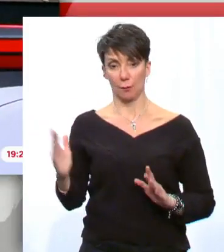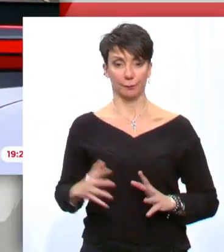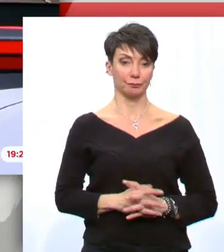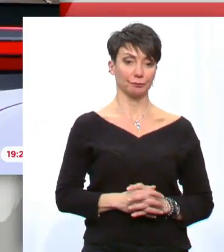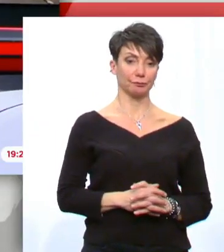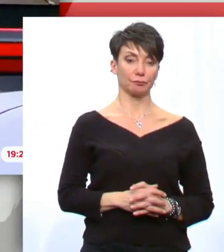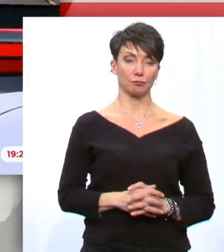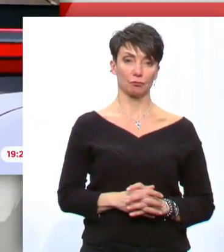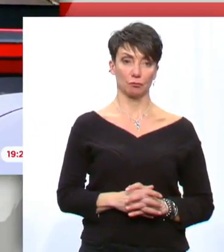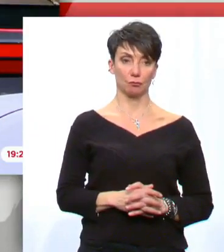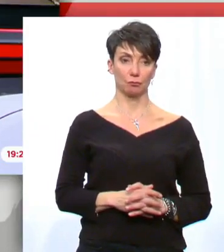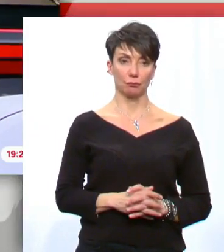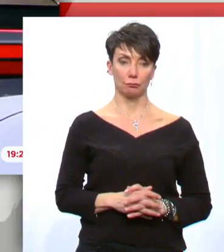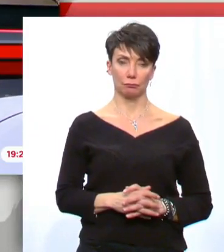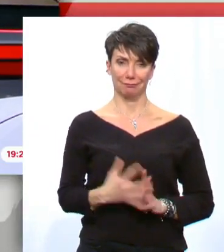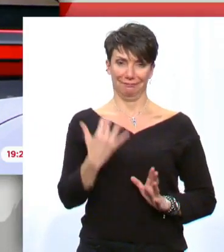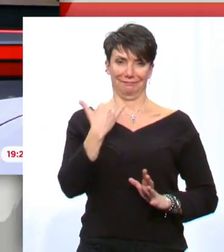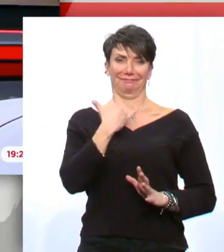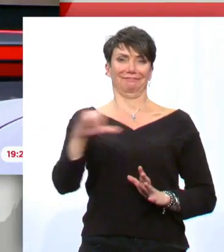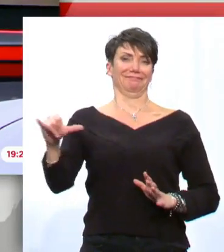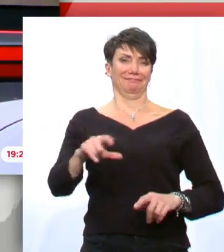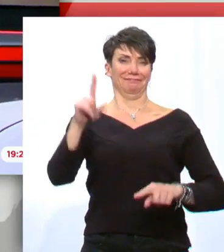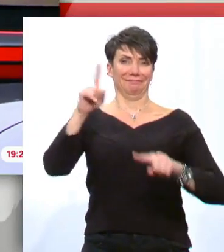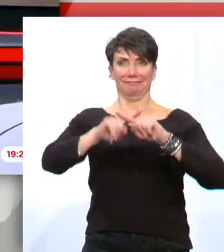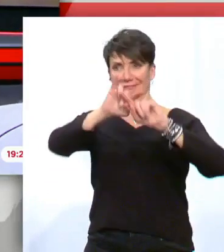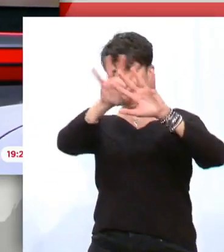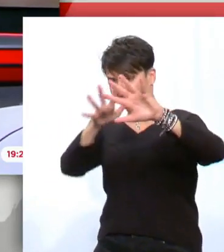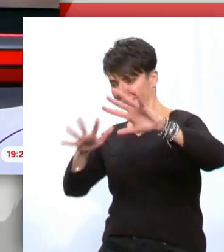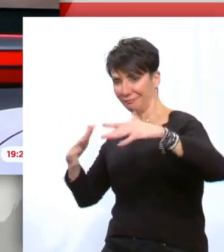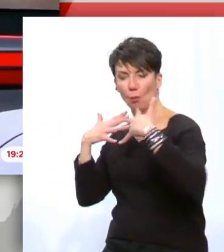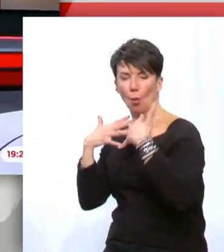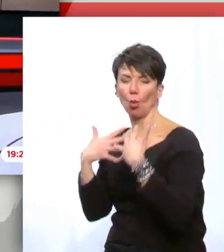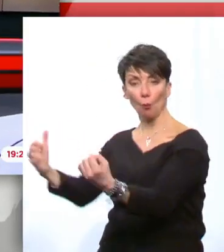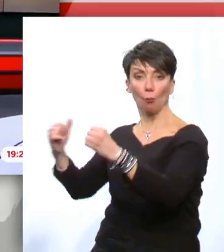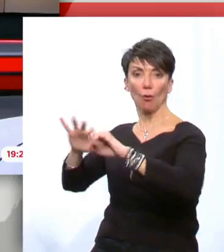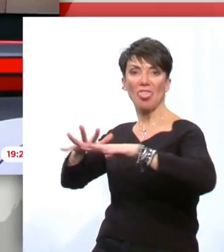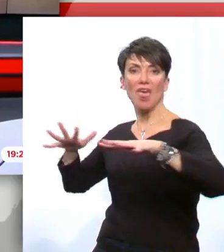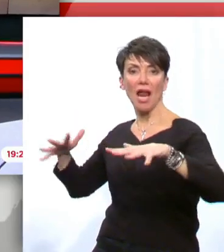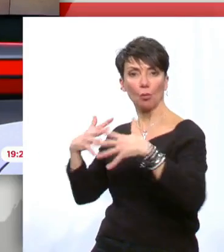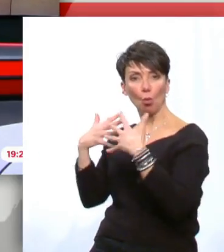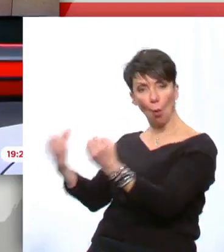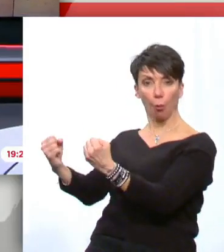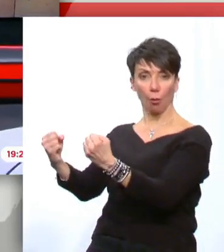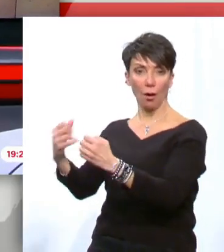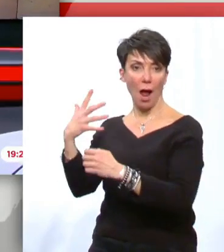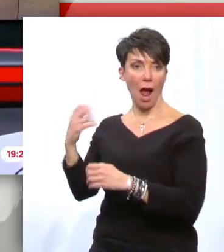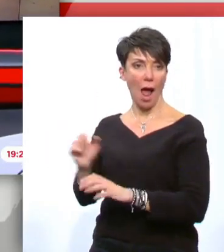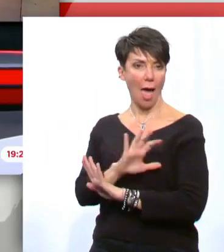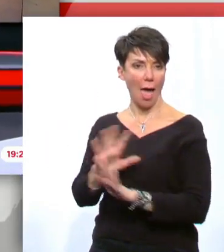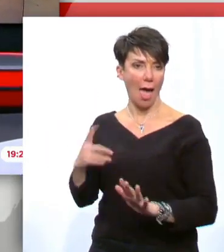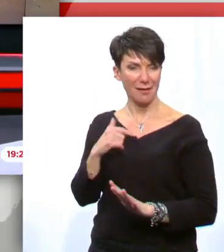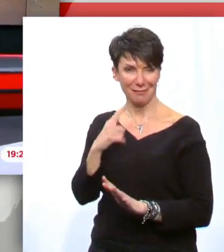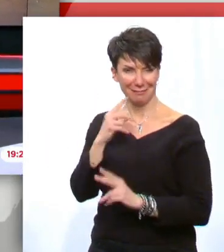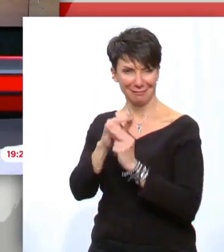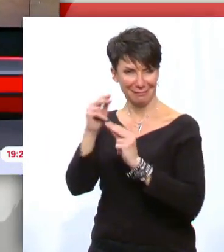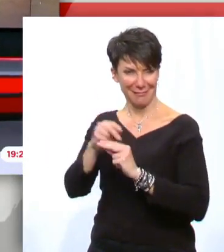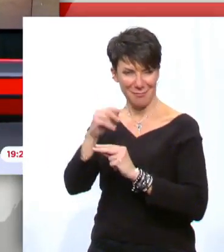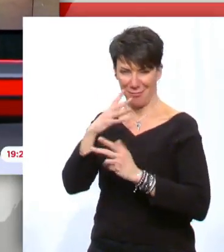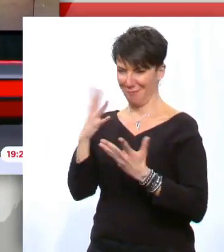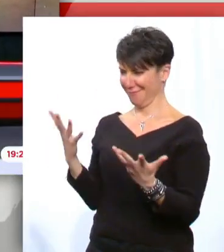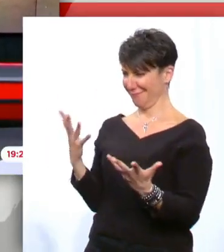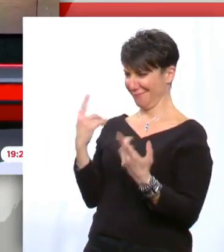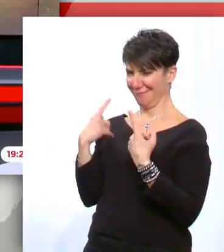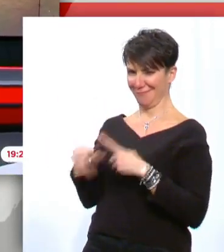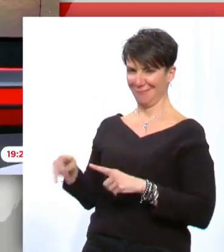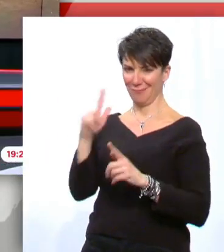Πάμε τώρα σε ένα φαινόμενο το οποίο έχει προκαλέσει απορία αλλά και ανησυχία τις τελευταίες ημέρες, την υποχώρηση δηλαδή της στάθμης της θάλασσας που παρατηρείται σε πολλές